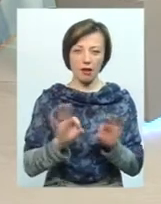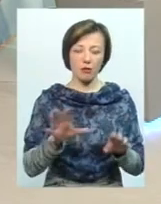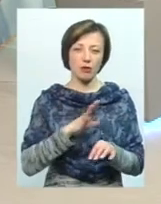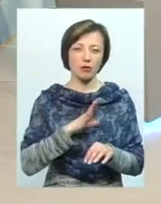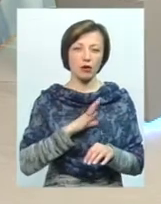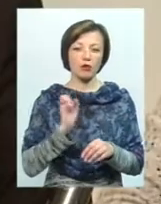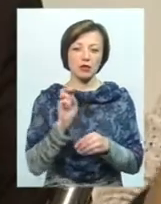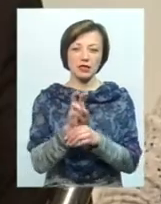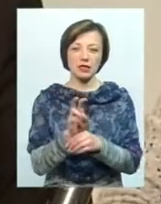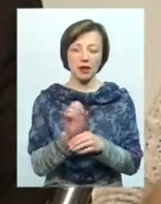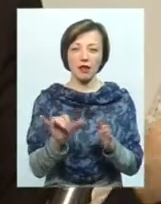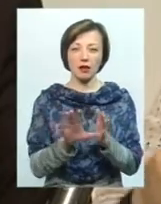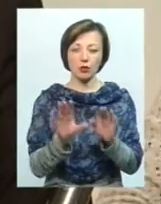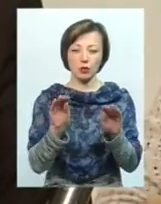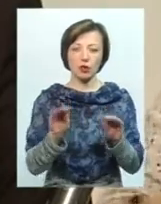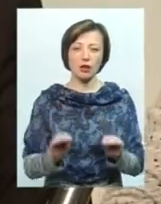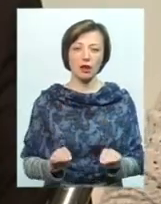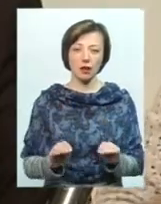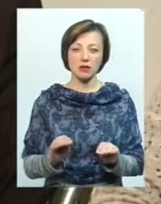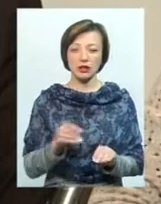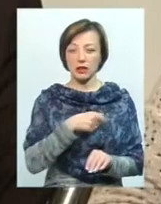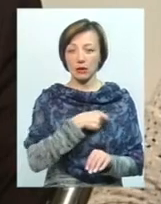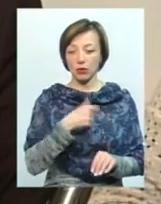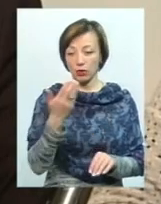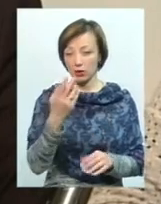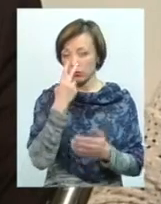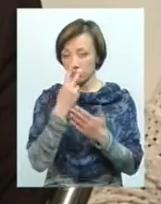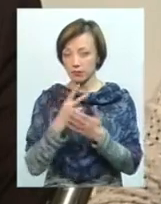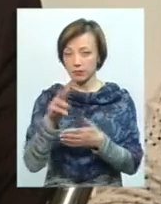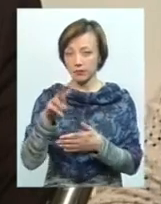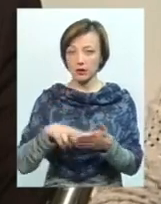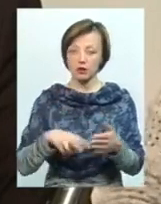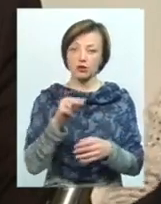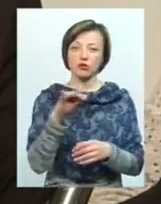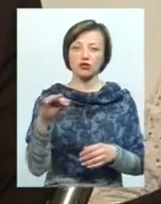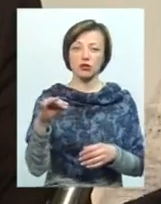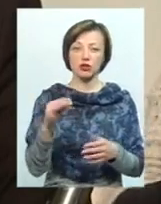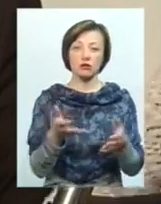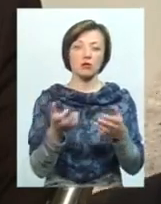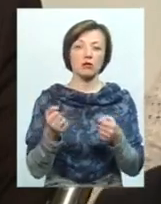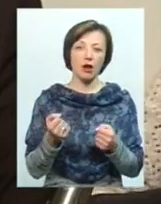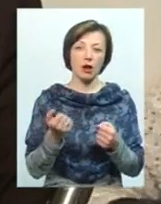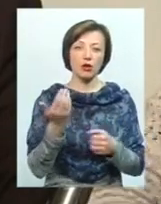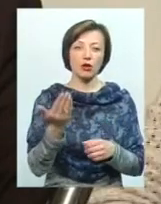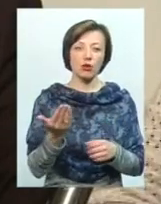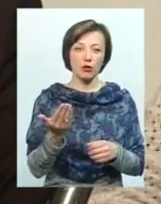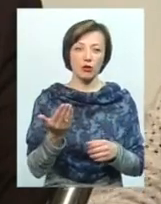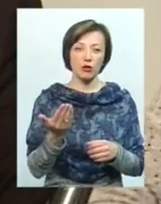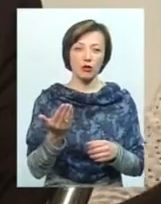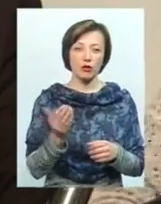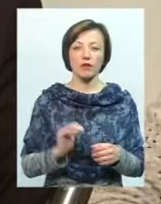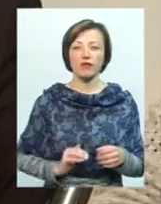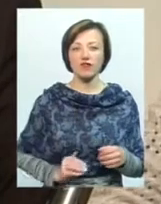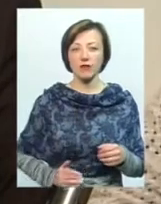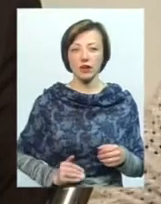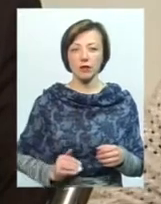там можна зайти на електронну декларацію обранця і побачити, чи брали його, от, юридичні особи, які він задекларував,